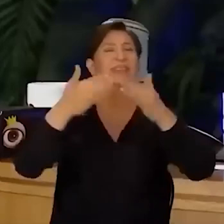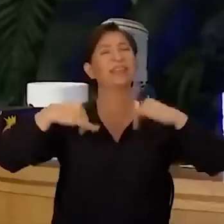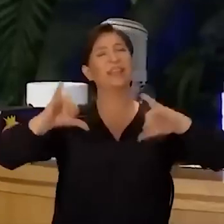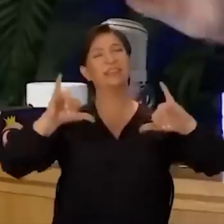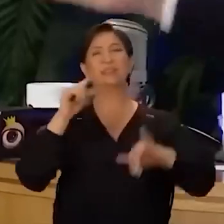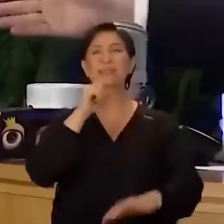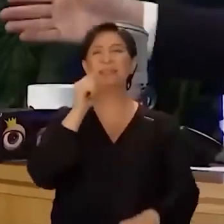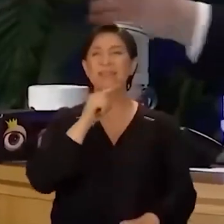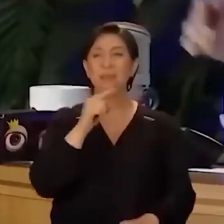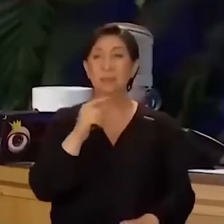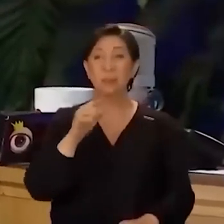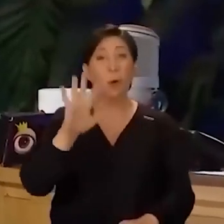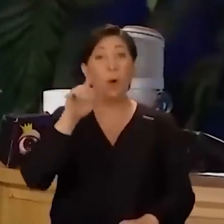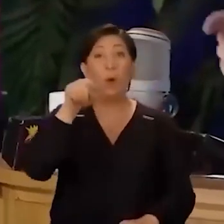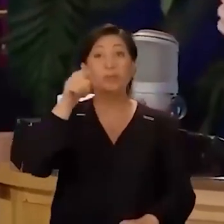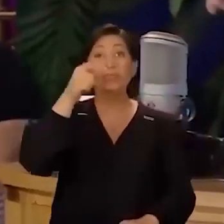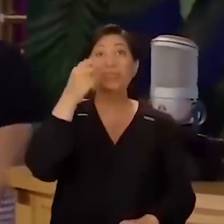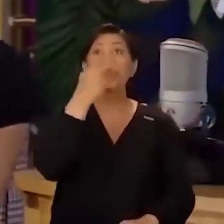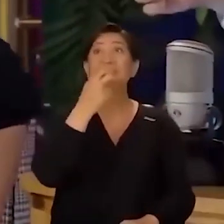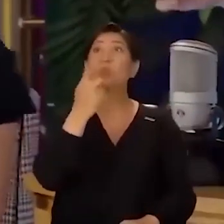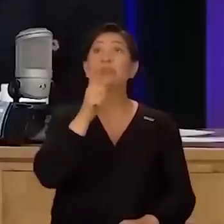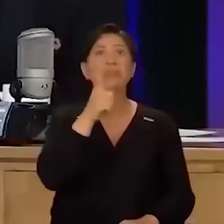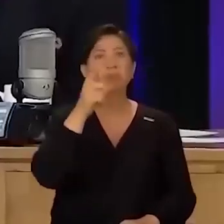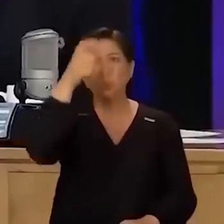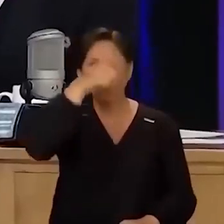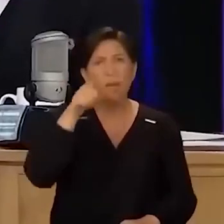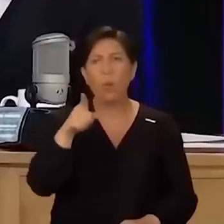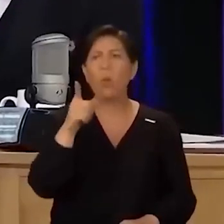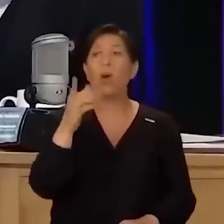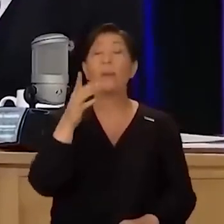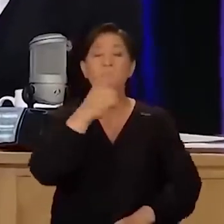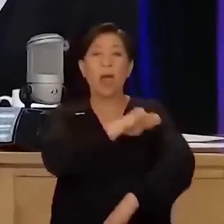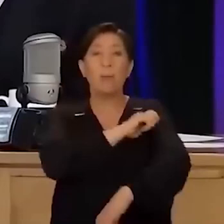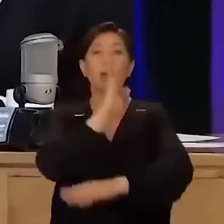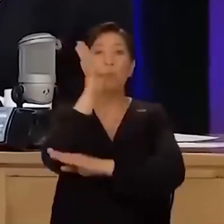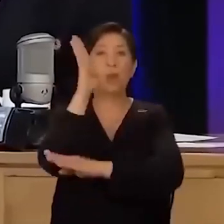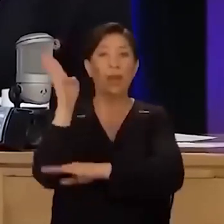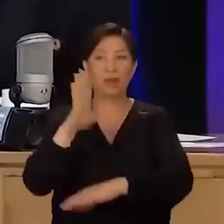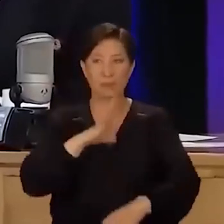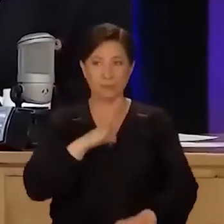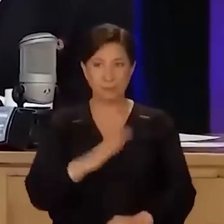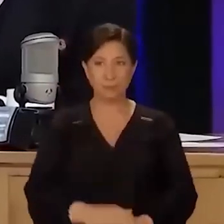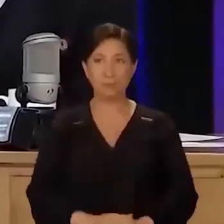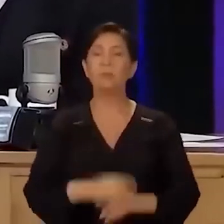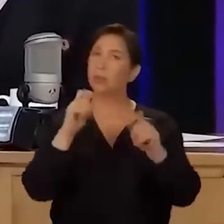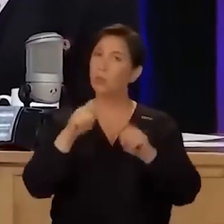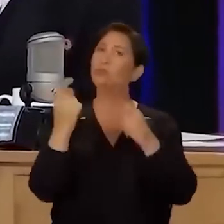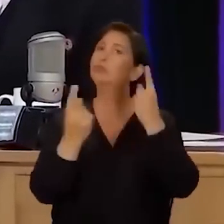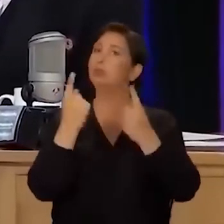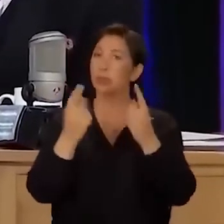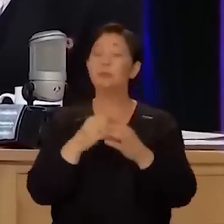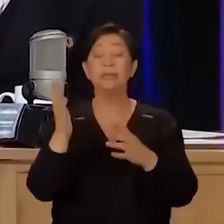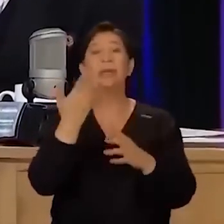yapıyordur. Tekne. Yok o ses Türkiye'deydi. Hayır oradaydı o kadar sevmiyor. Şimdi bir Almanya turneleri filan var. Yapıyor yine bir şeyler.